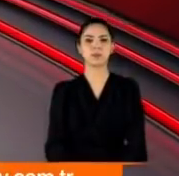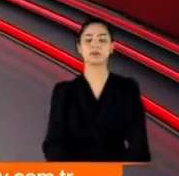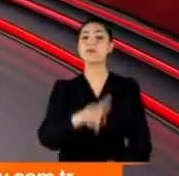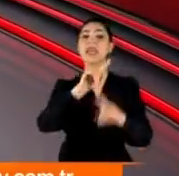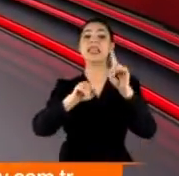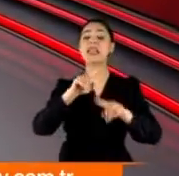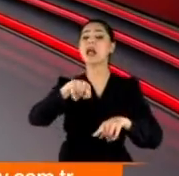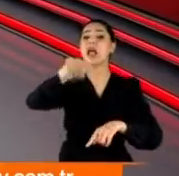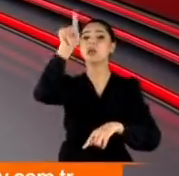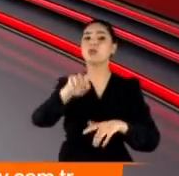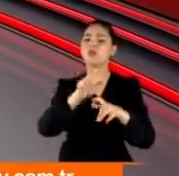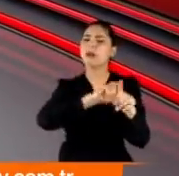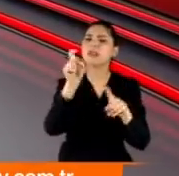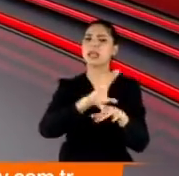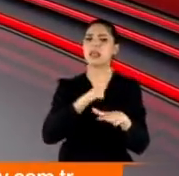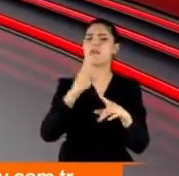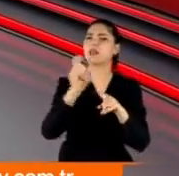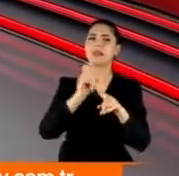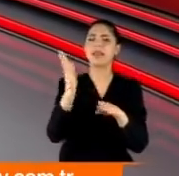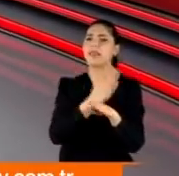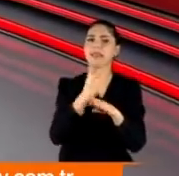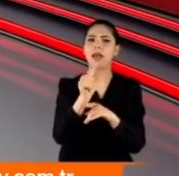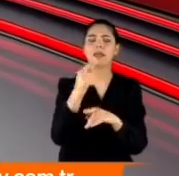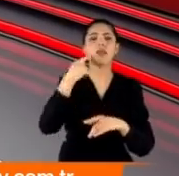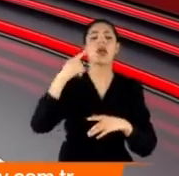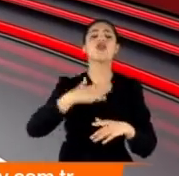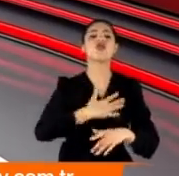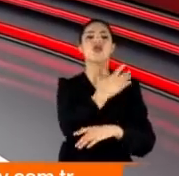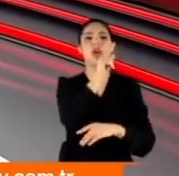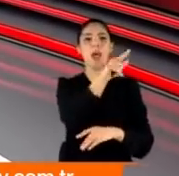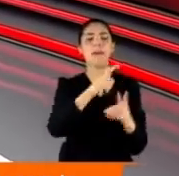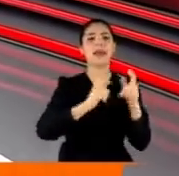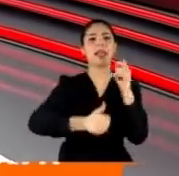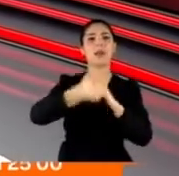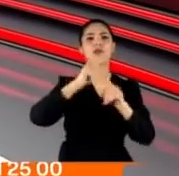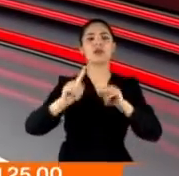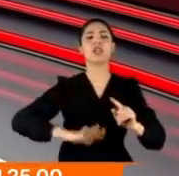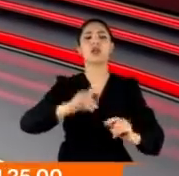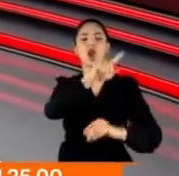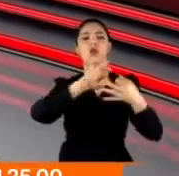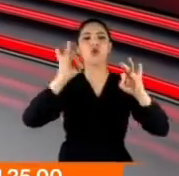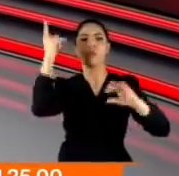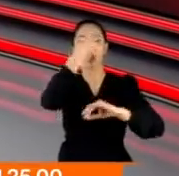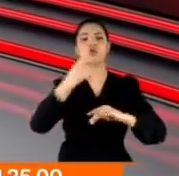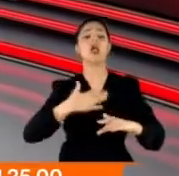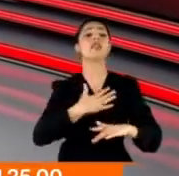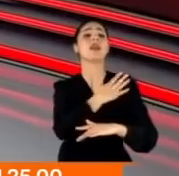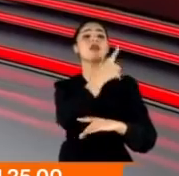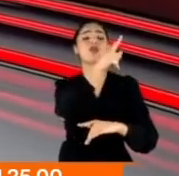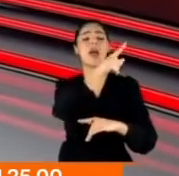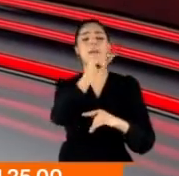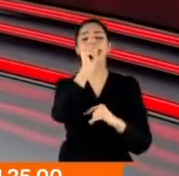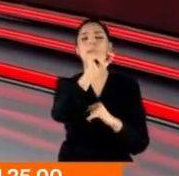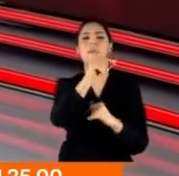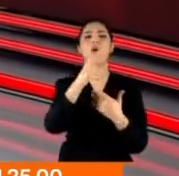Siyasette ise gündem gergin. Gerginliğin nedeni Cumhuriyet Halk Partisi Genel Başkanı Kemal Kılıçdaroğlu'nun ifadeleri. Kılıçdaroğlu Cumhurbaşkanı